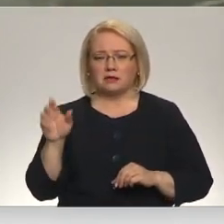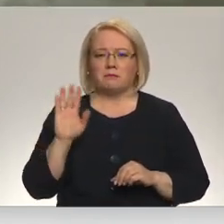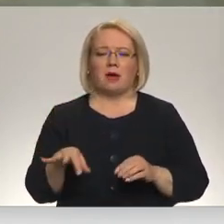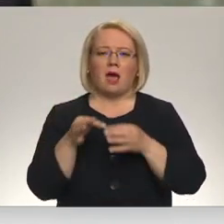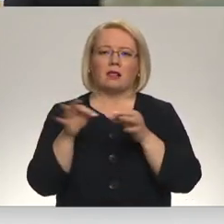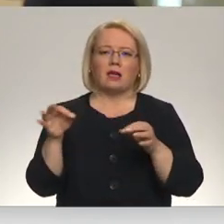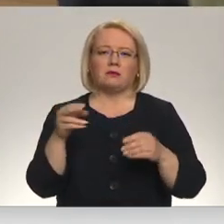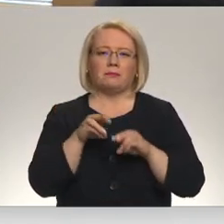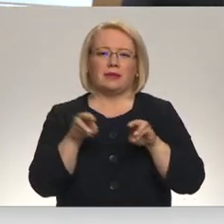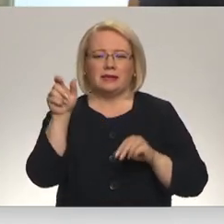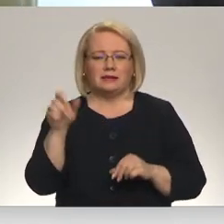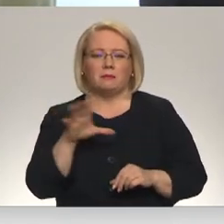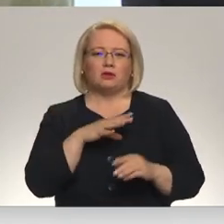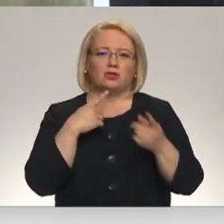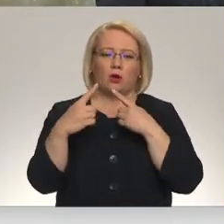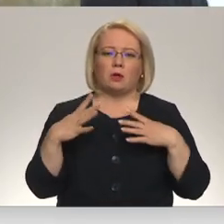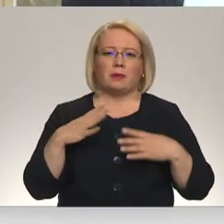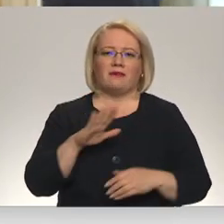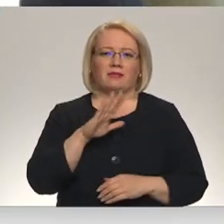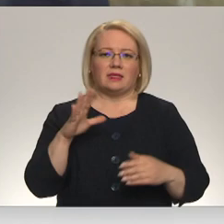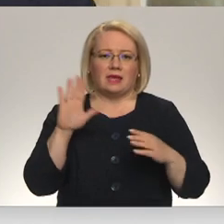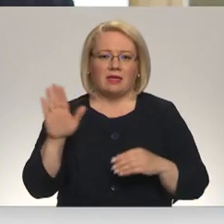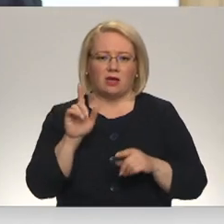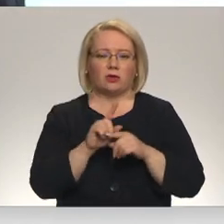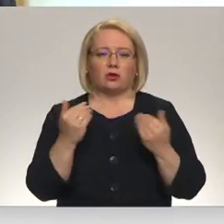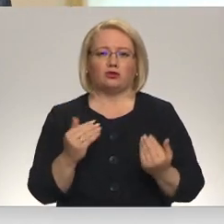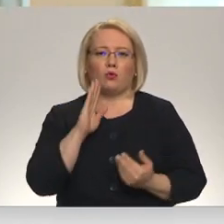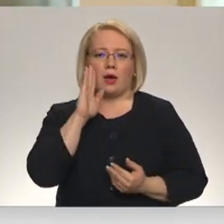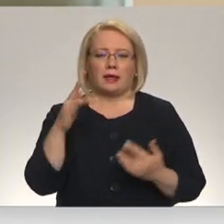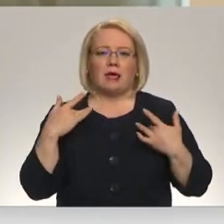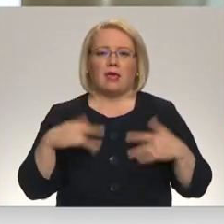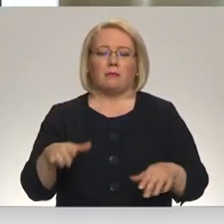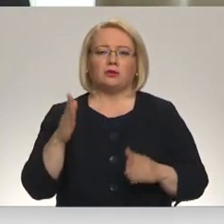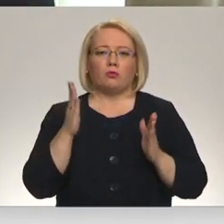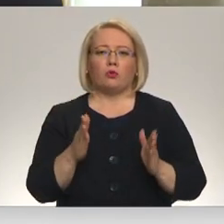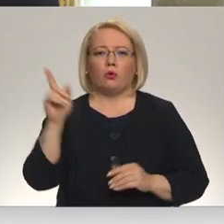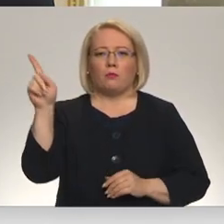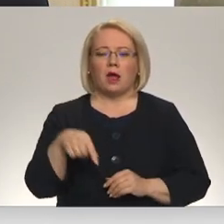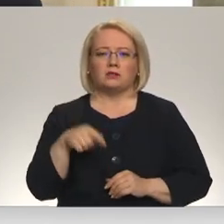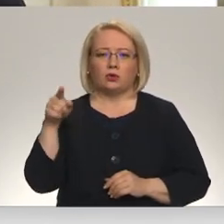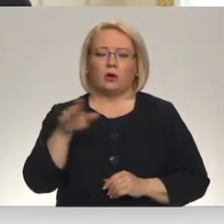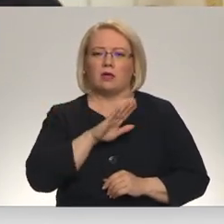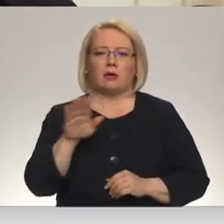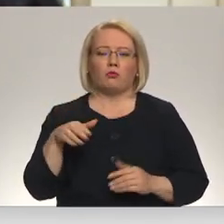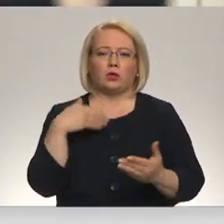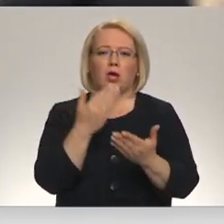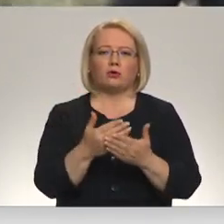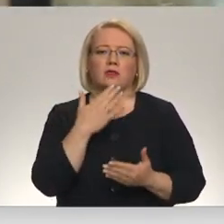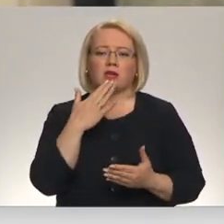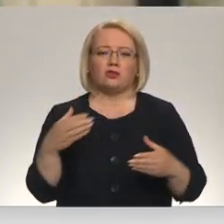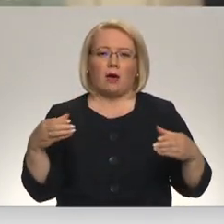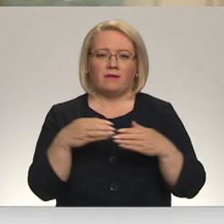bijušas sarunas gan brīvdienās, kā arī šorīt. Viņš atzīs, ka demisijai būtu prasījis arī pats, ja to nebūtu rosinājis nacionālā afvienība.